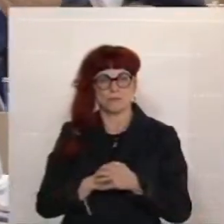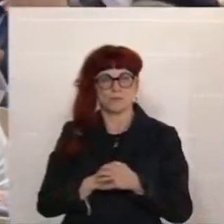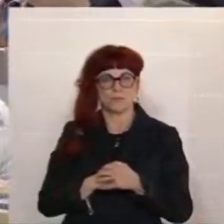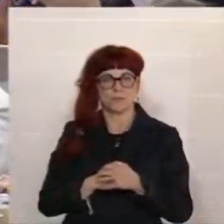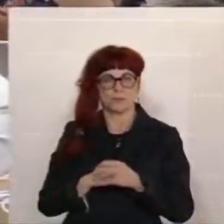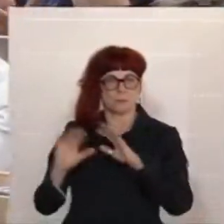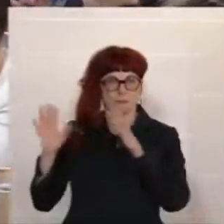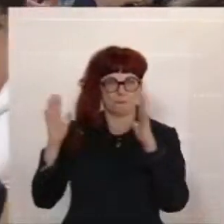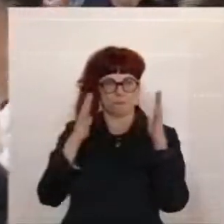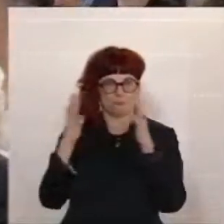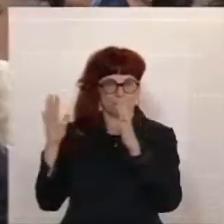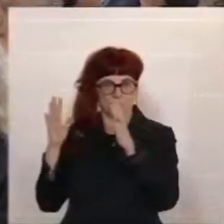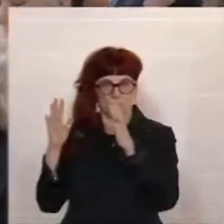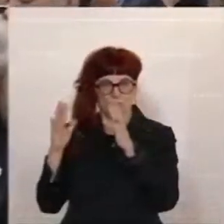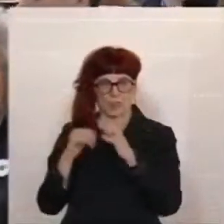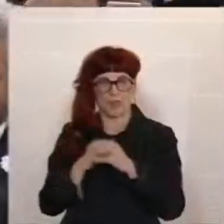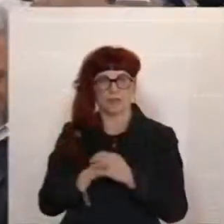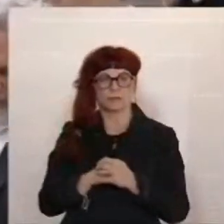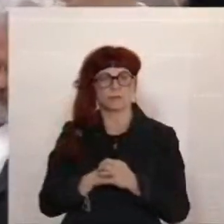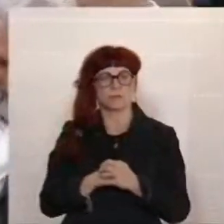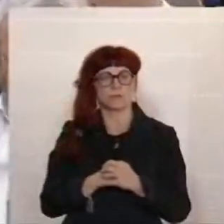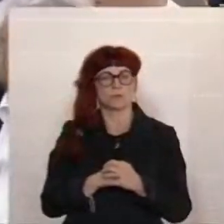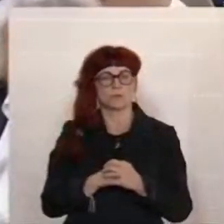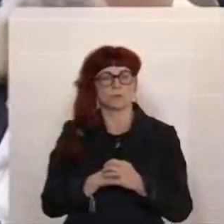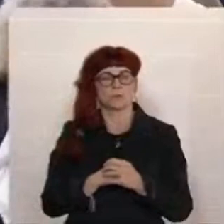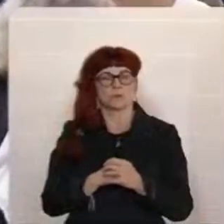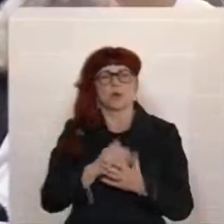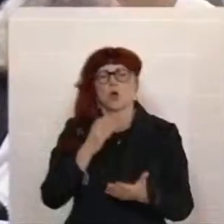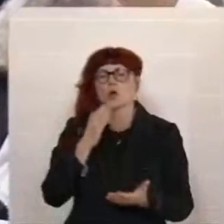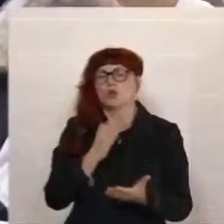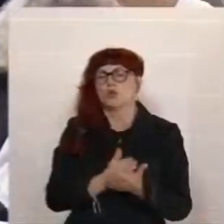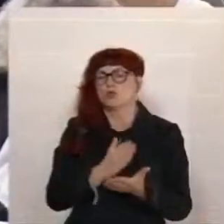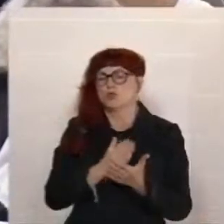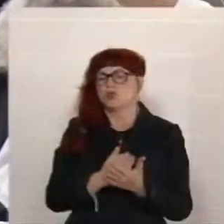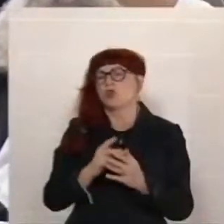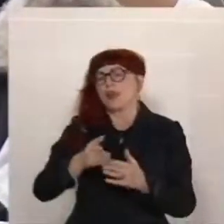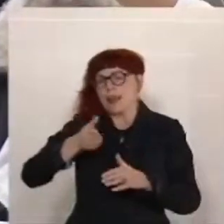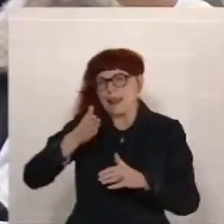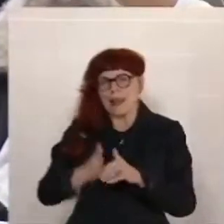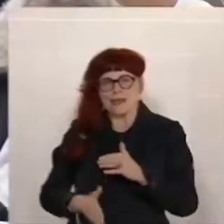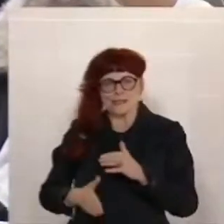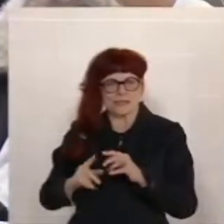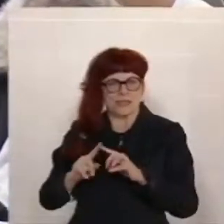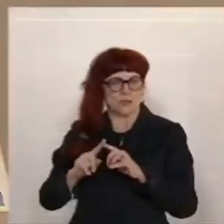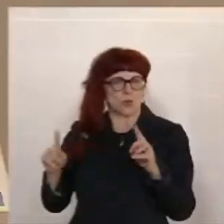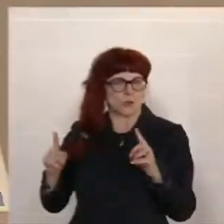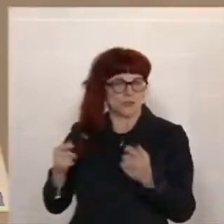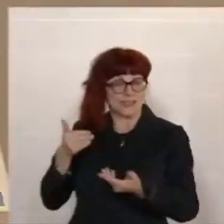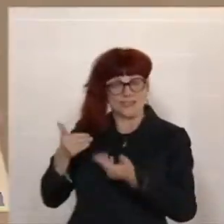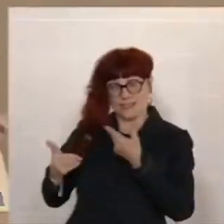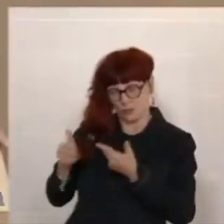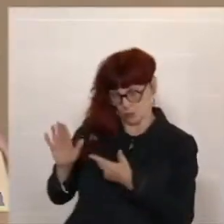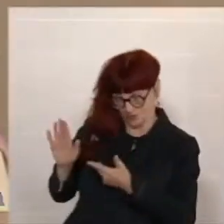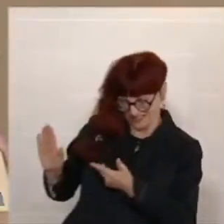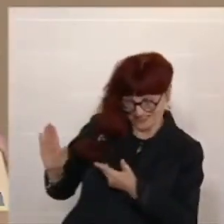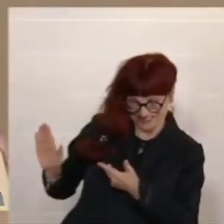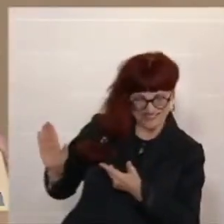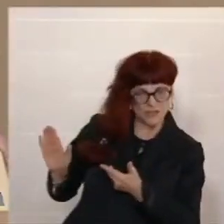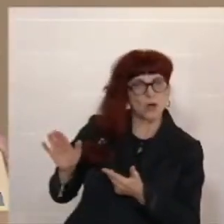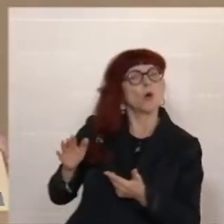Und ich habe bereits in der letzten Sondersitzung, das war übrigens Ihre Sondersitzung,